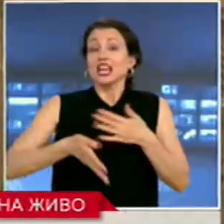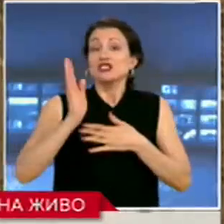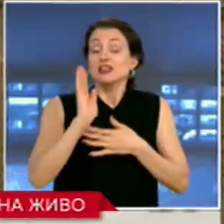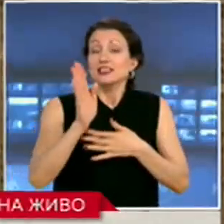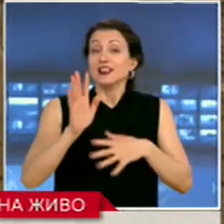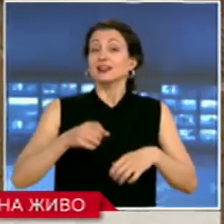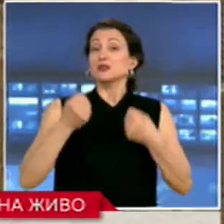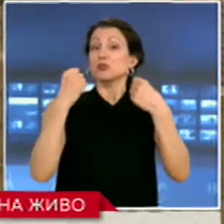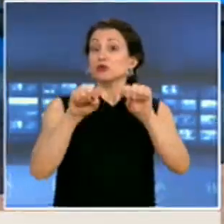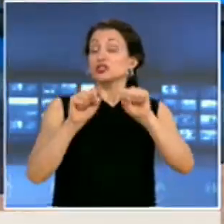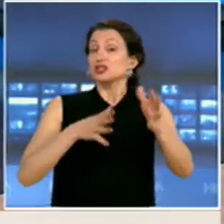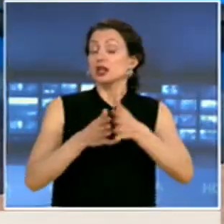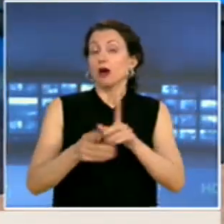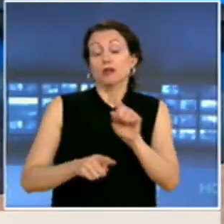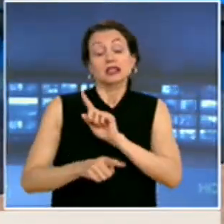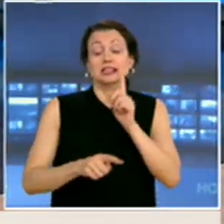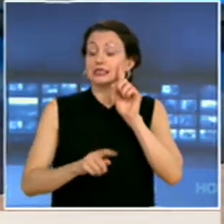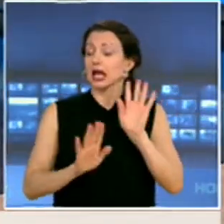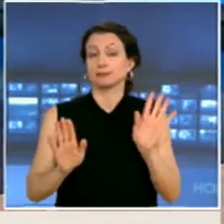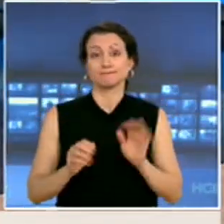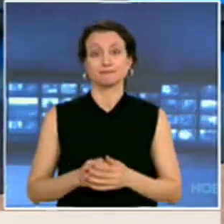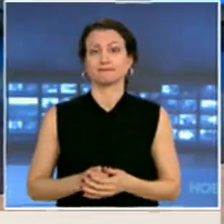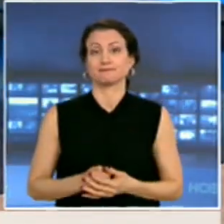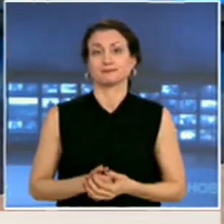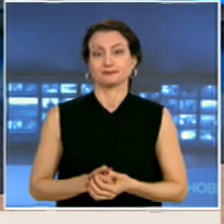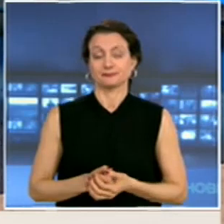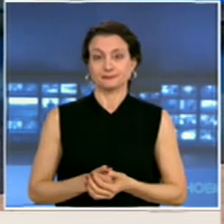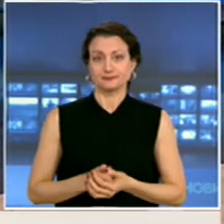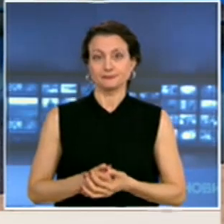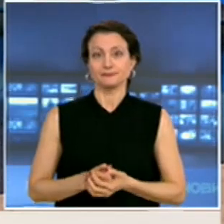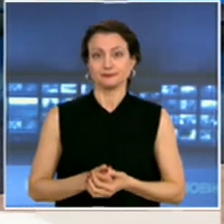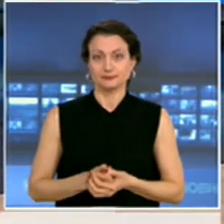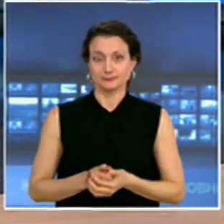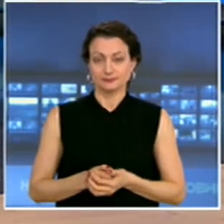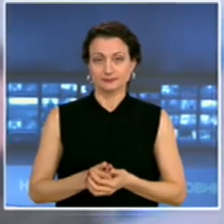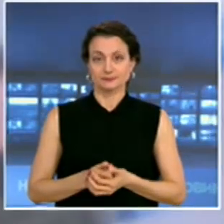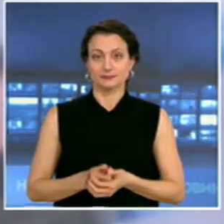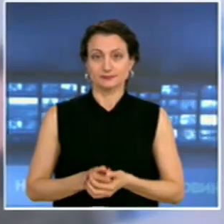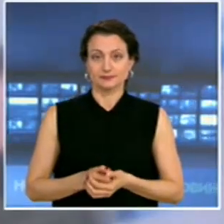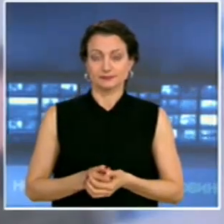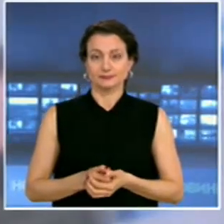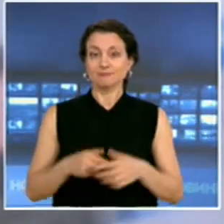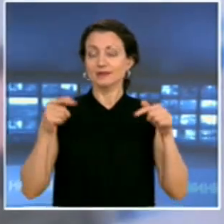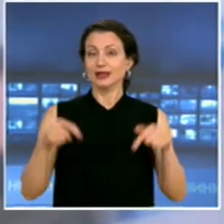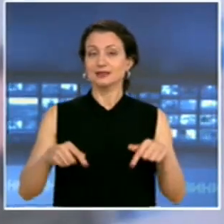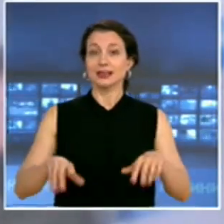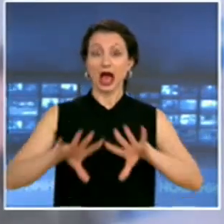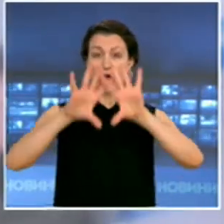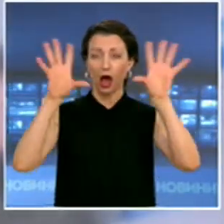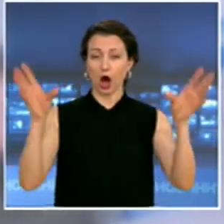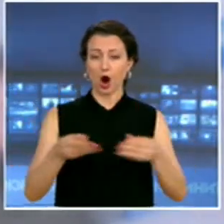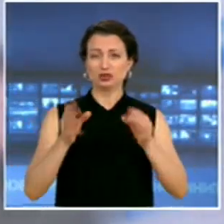но следим в развитие. Българий Циолков следи ситуацията на площада на София. Благодарим. А сега да общим.